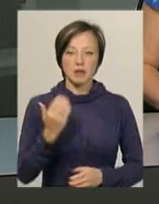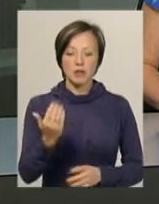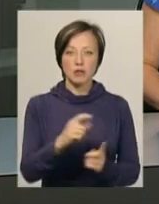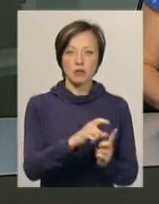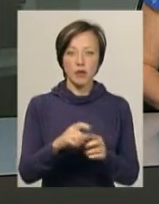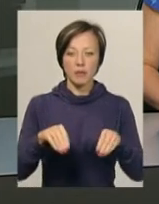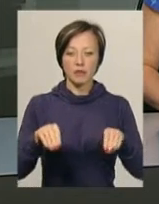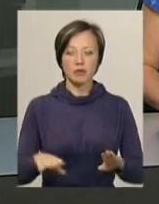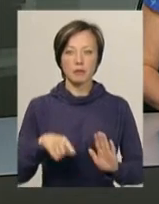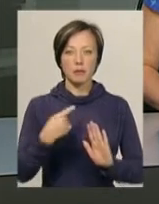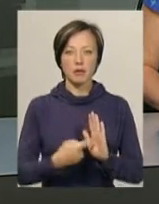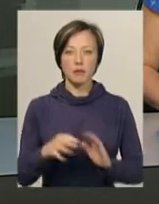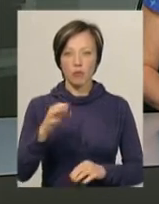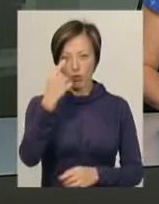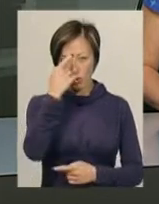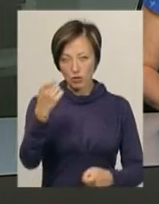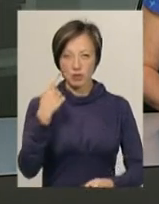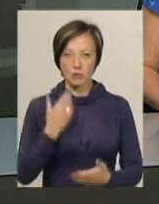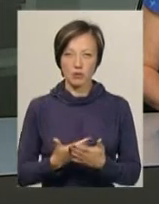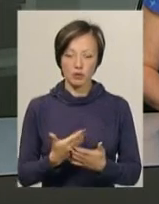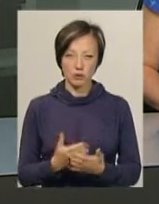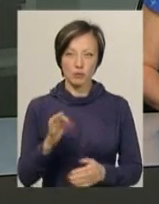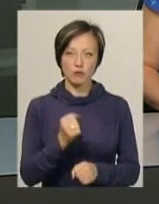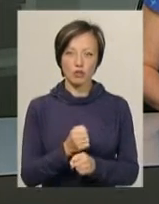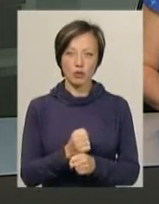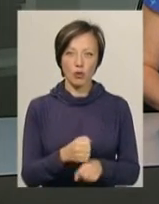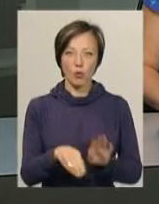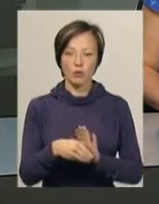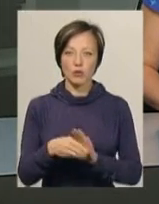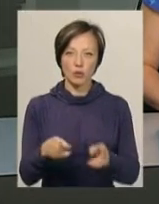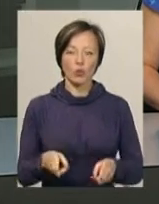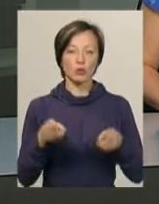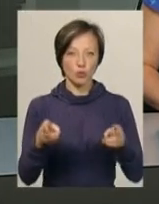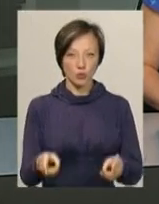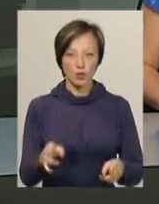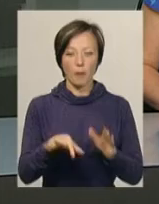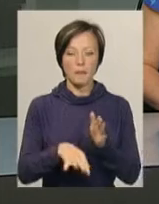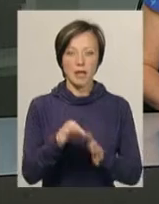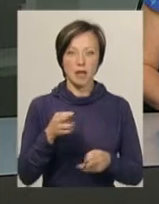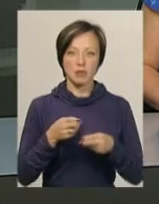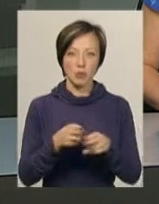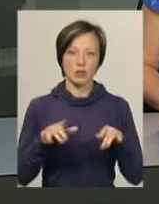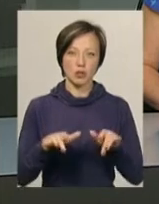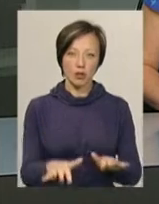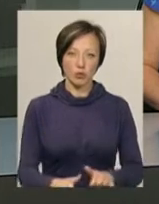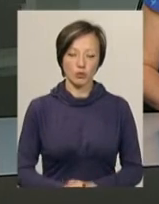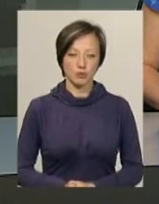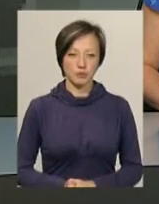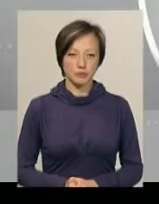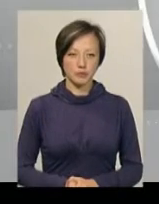її словами, вирішується питання про оголошення йому підозри щодо вчинення корупційного злочину та обрання запобіжного заходу.